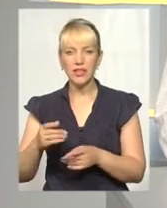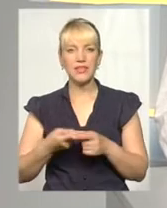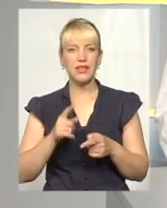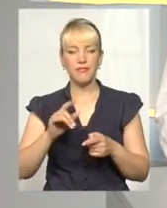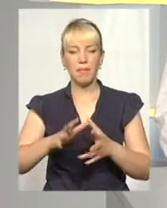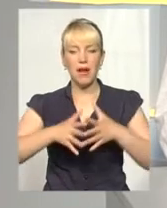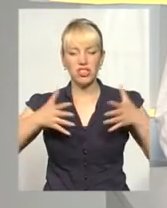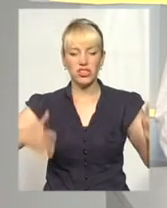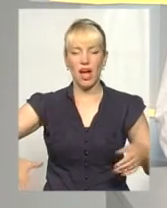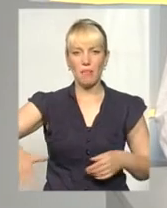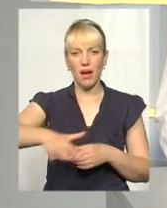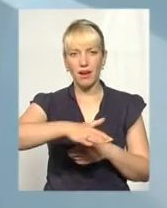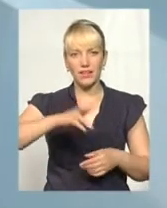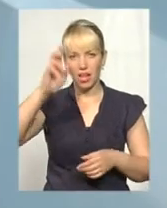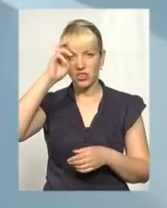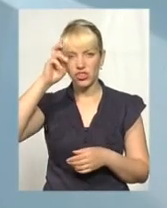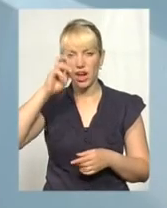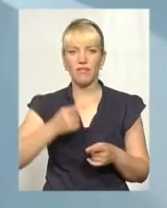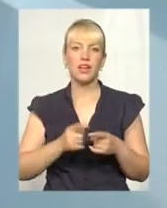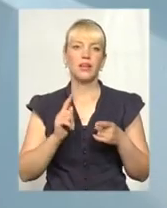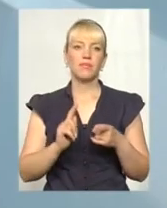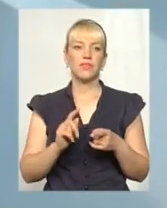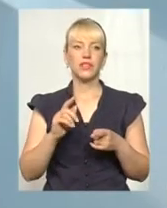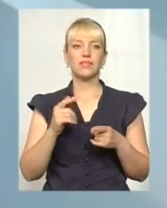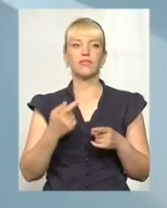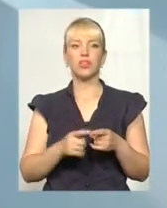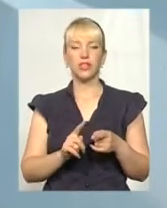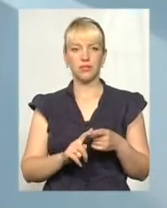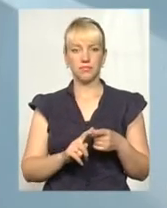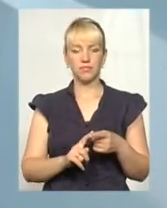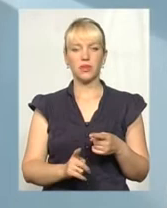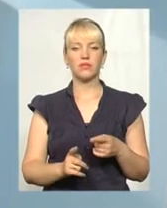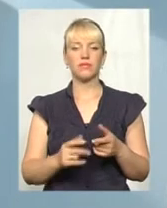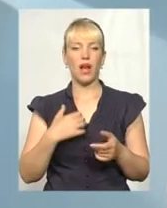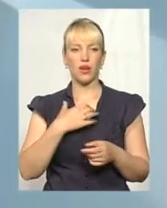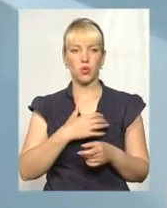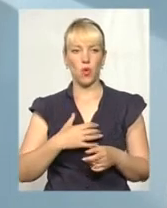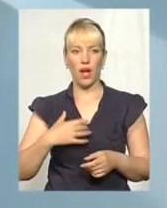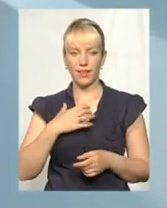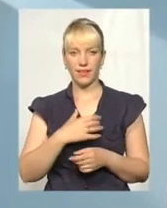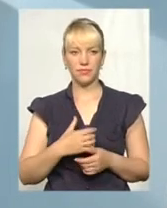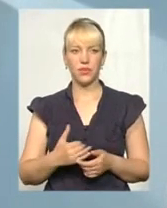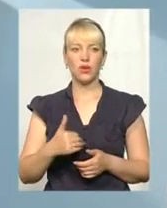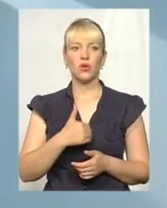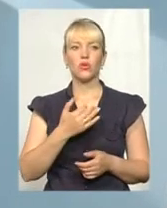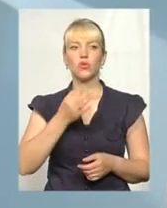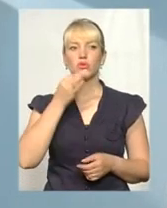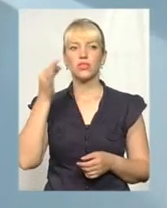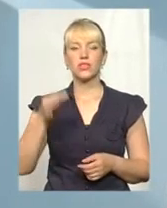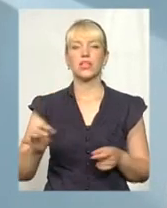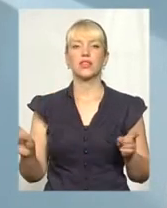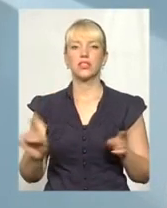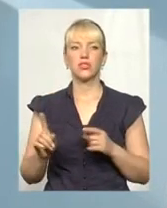держави, вона на сьогодні постала досить так актуально. Хочу сказати, що